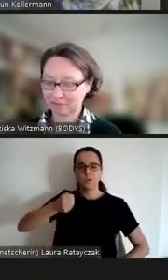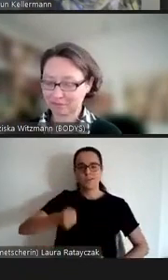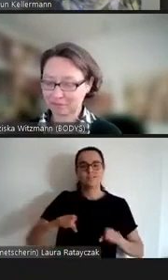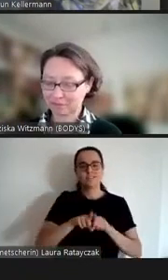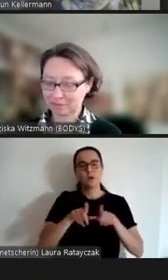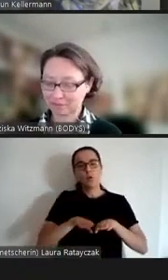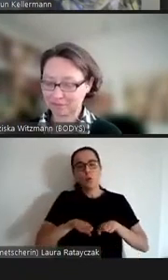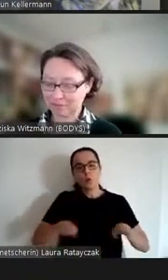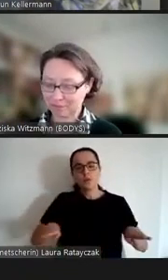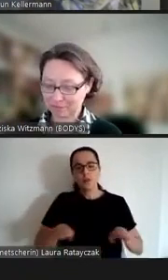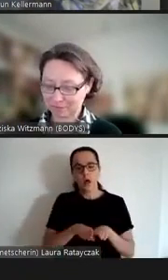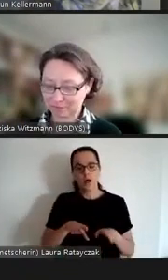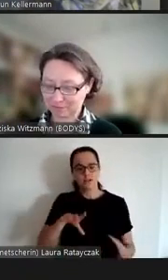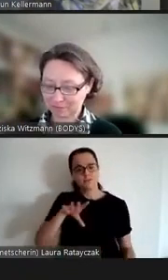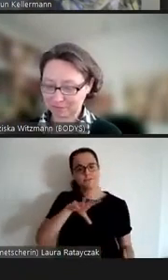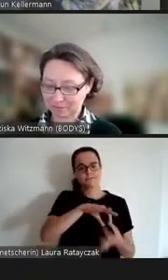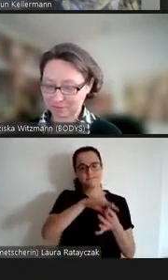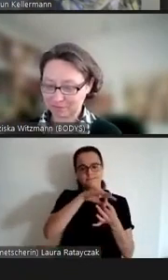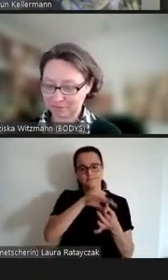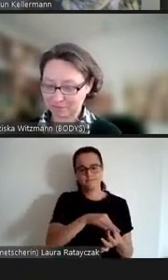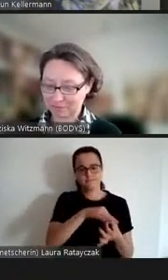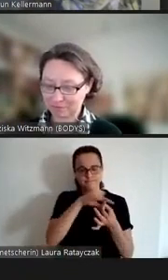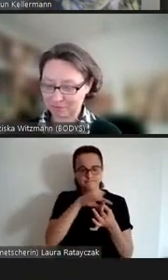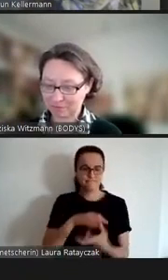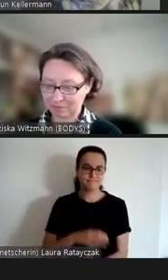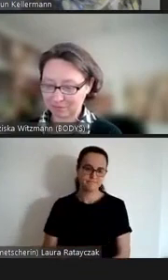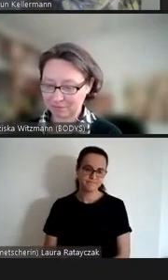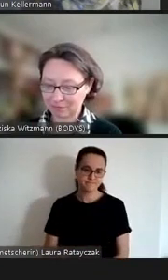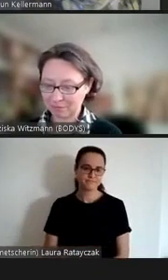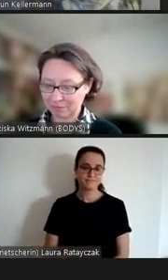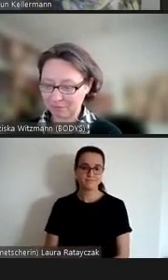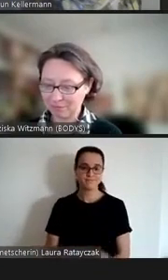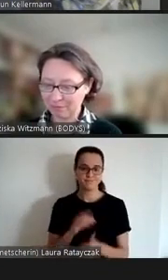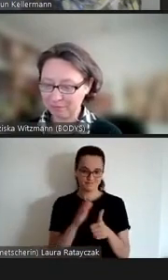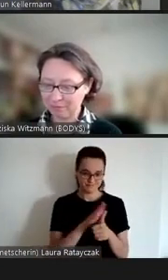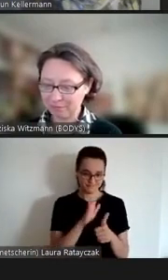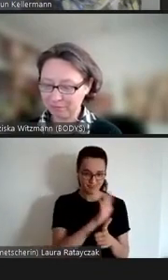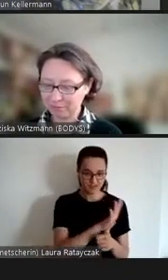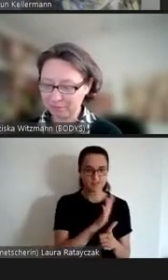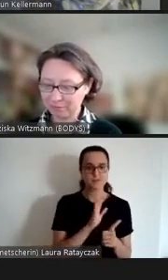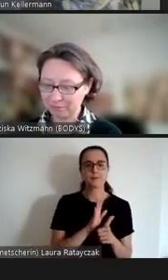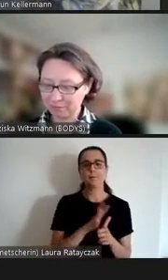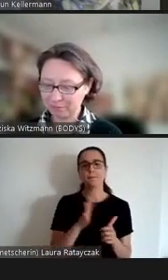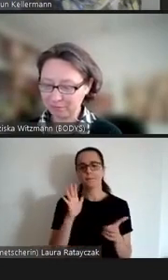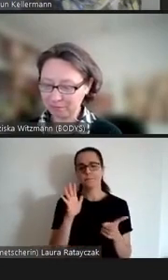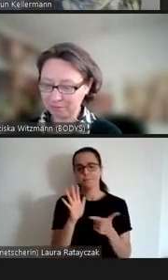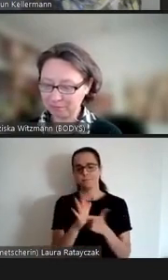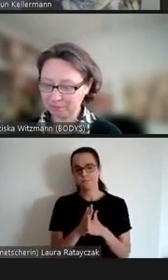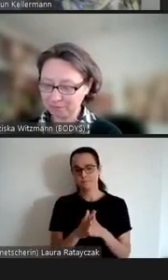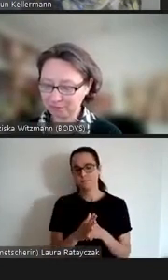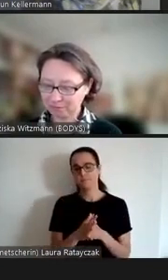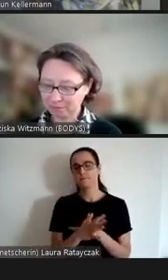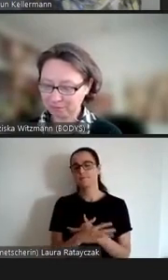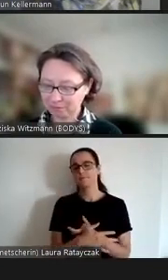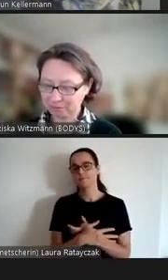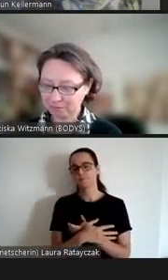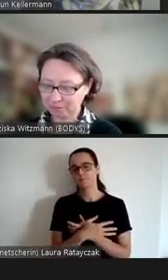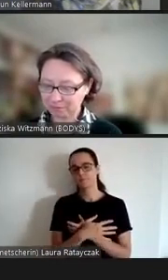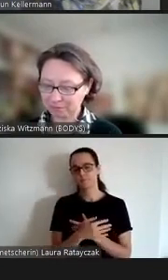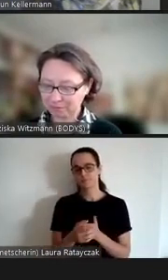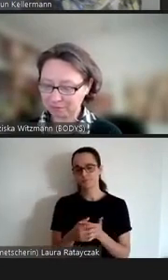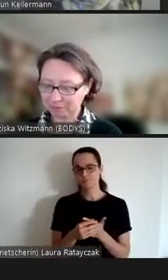Erzählen selbst fortbelegt das ist das eine und das andere ist tatsächlich das